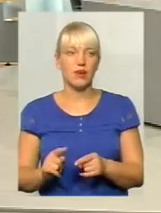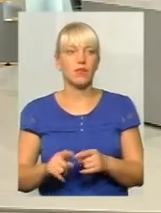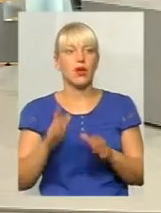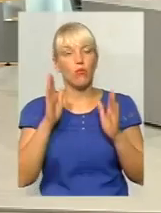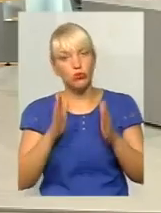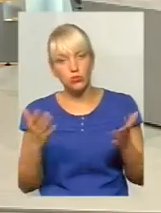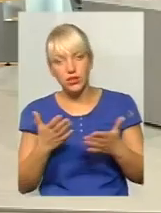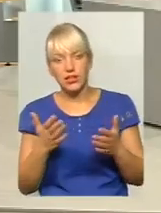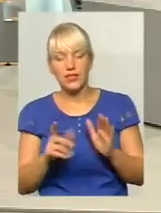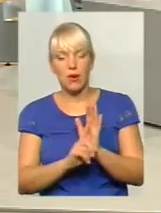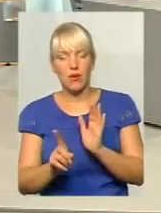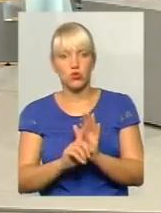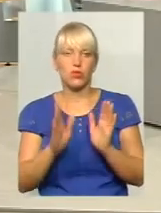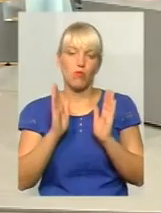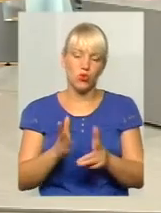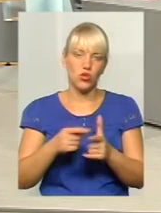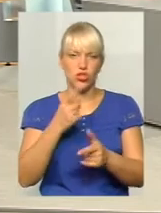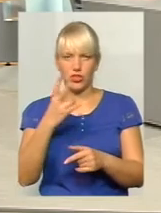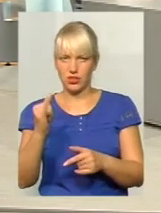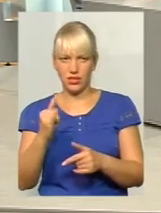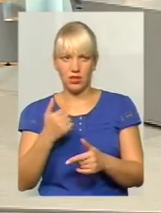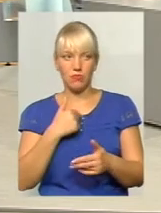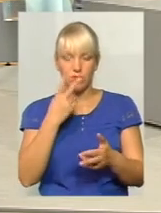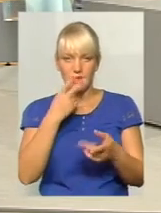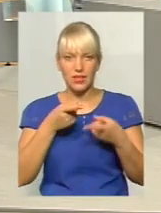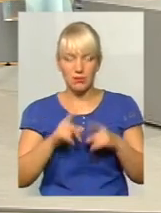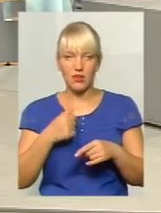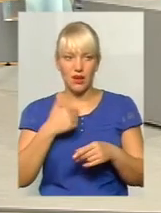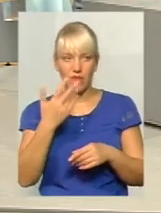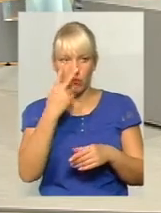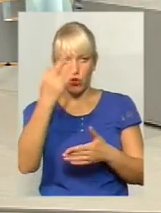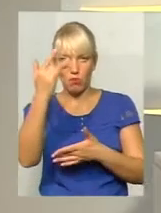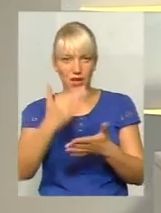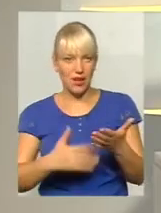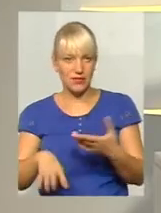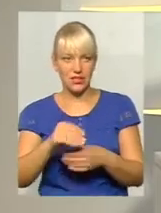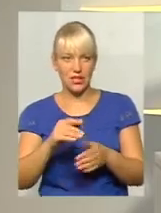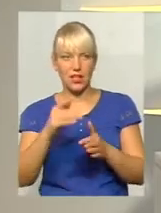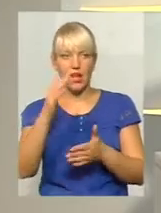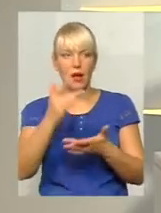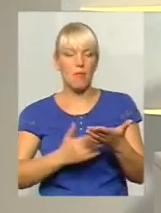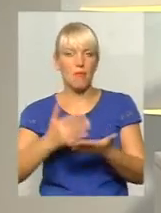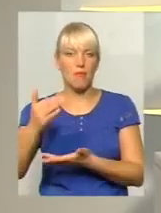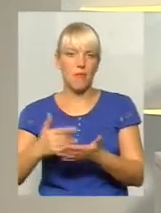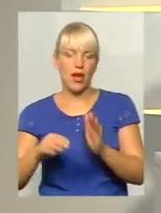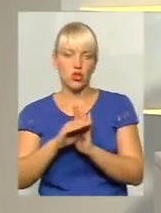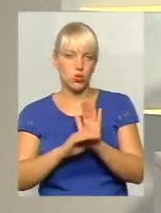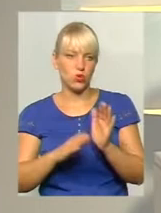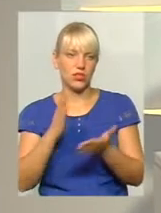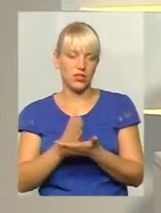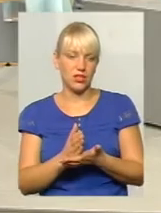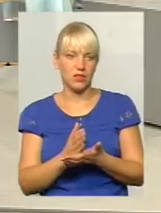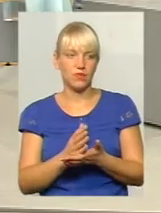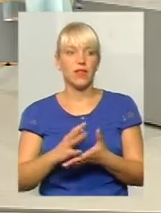будуть якісь маршрути по Прибурській кишені? Бо насправді, я зараз покажу, дивіться. Ось весь перелік цих маршрутів дуже багато. Завели 5 маршрутів. Зараз 5